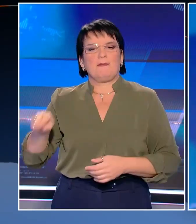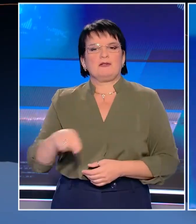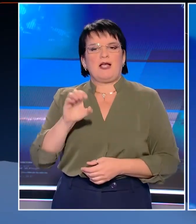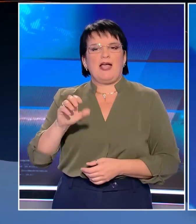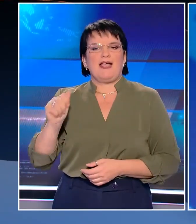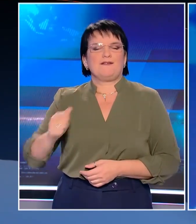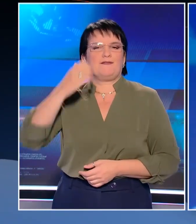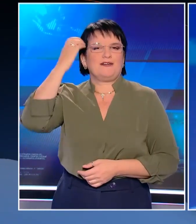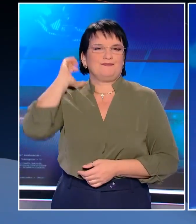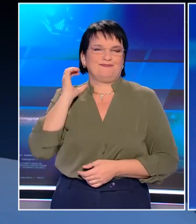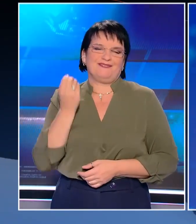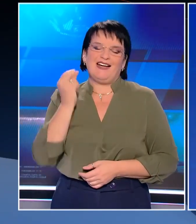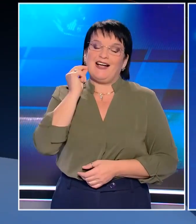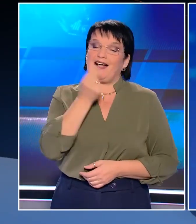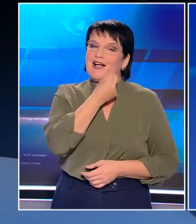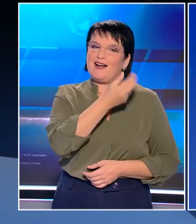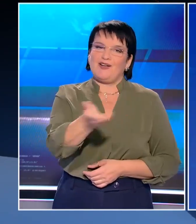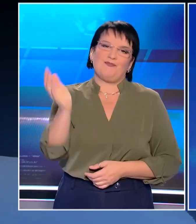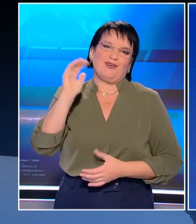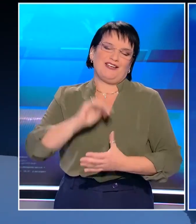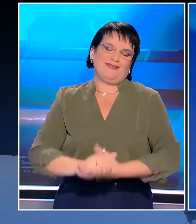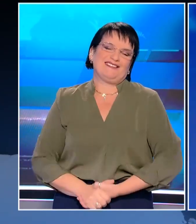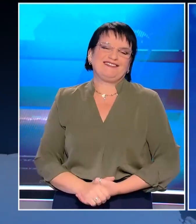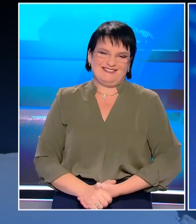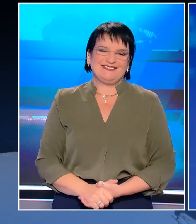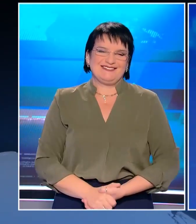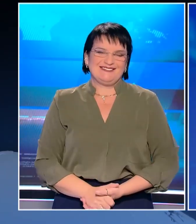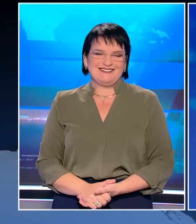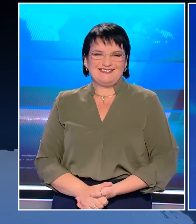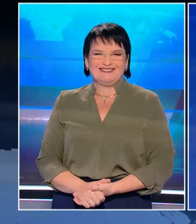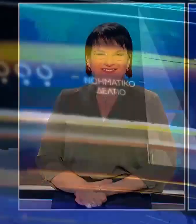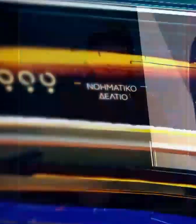Όπεν, στις 7 παρατέταρτο με την Εύα Ντονοπούλου. Καλό απόγευμα σε όλους.